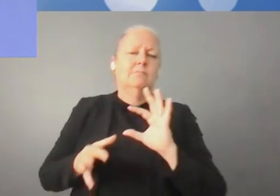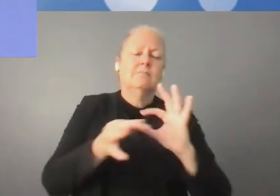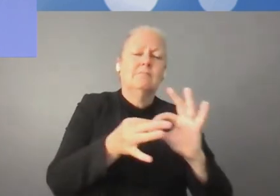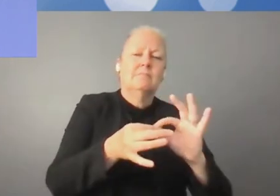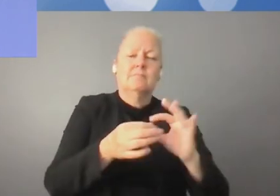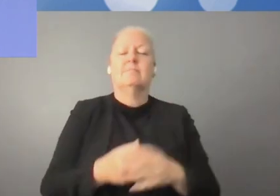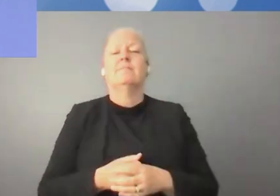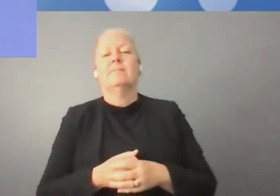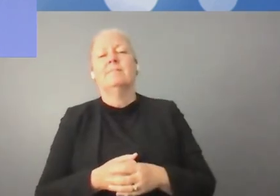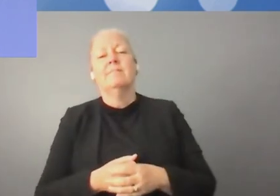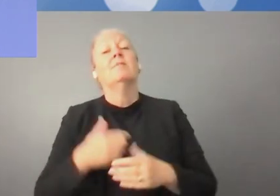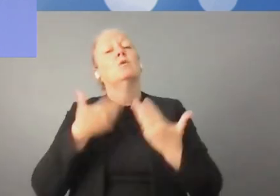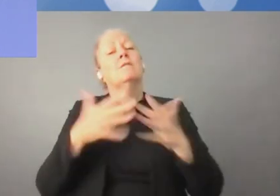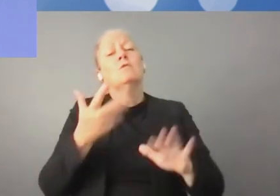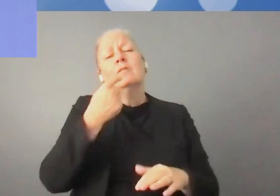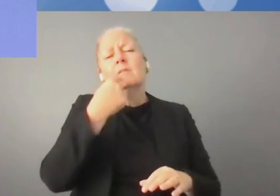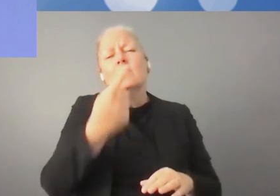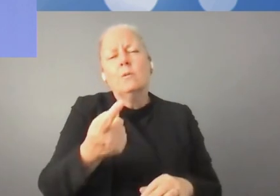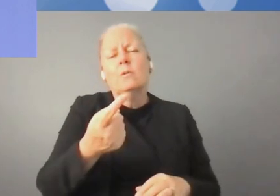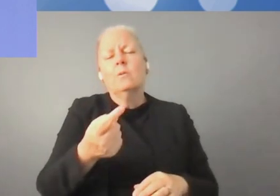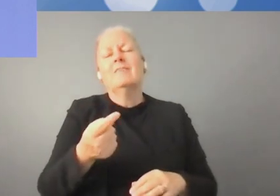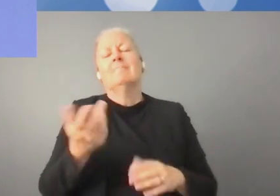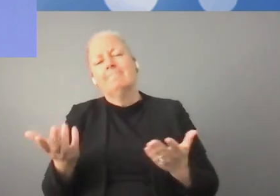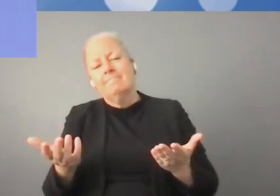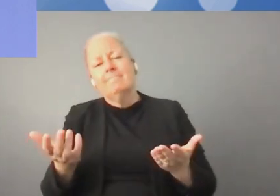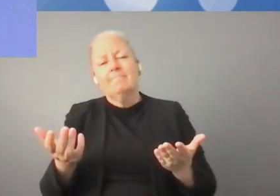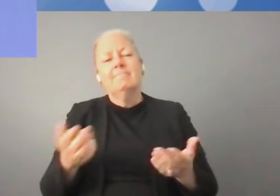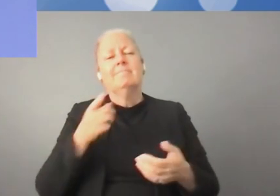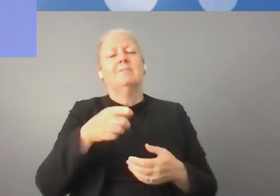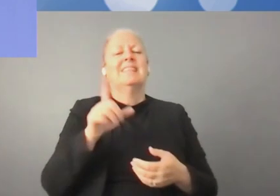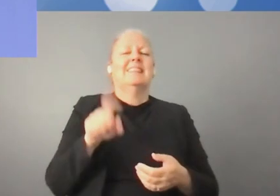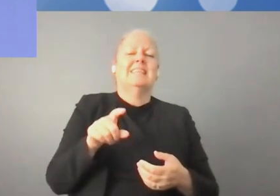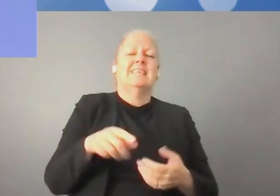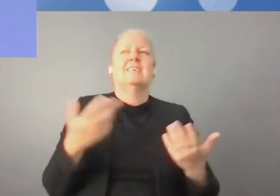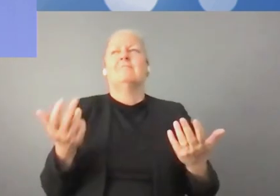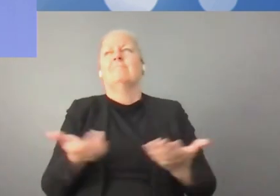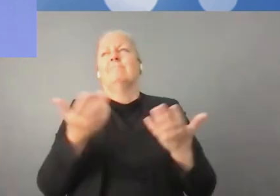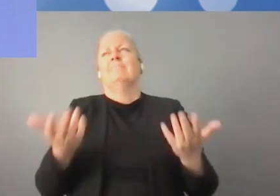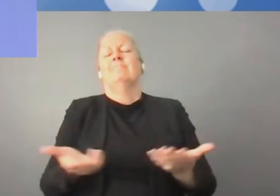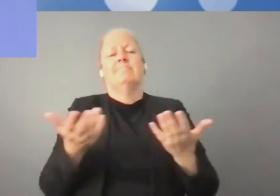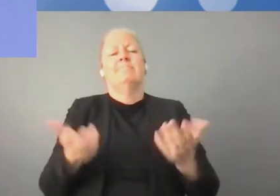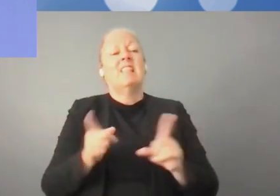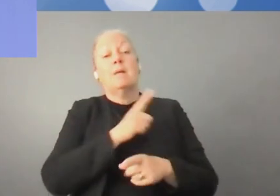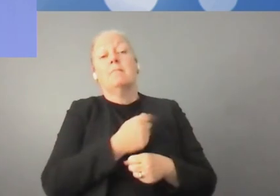important de l'écosystème économique. Mais à cet effet, ils ont besoin de conditions.